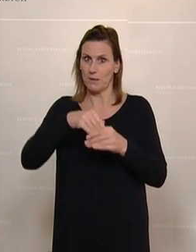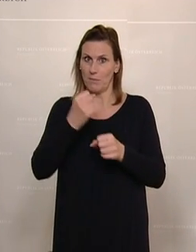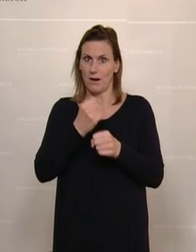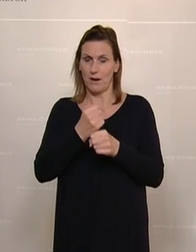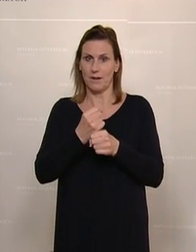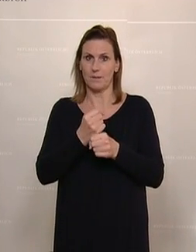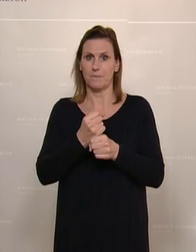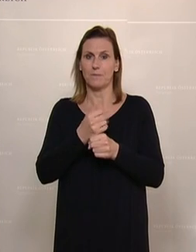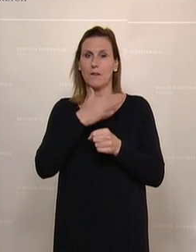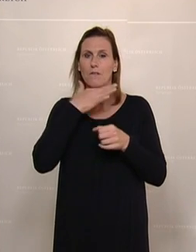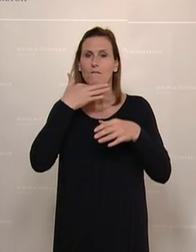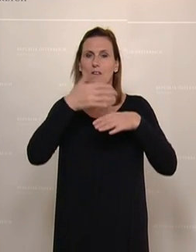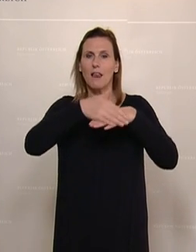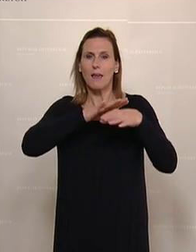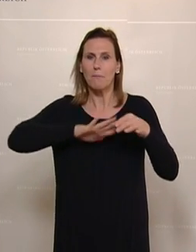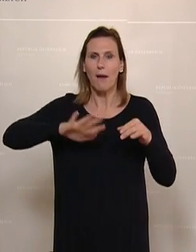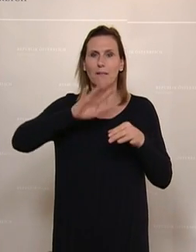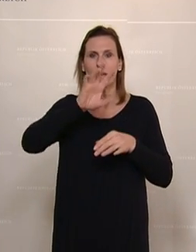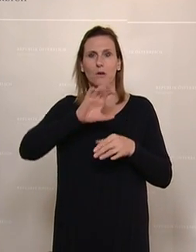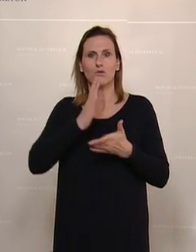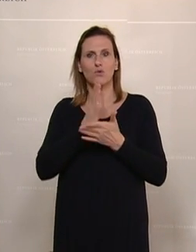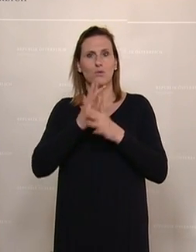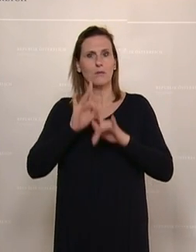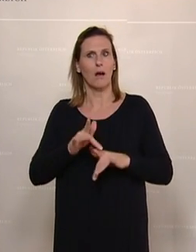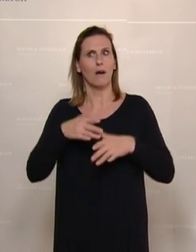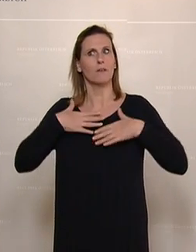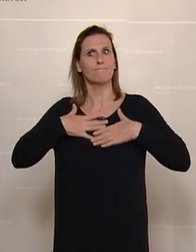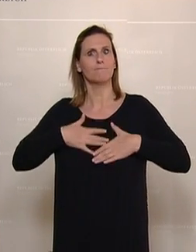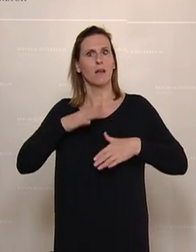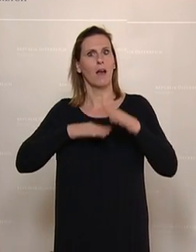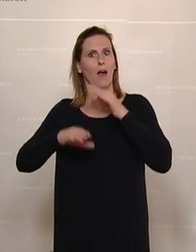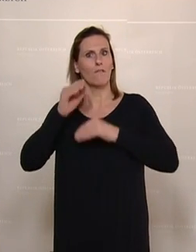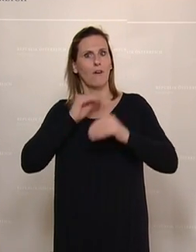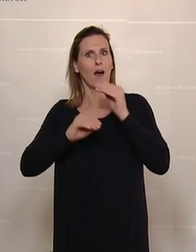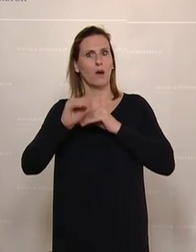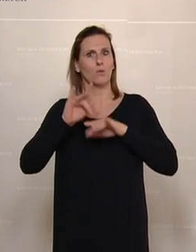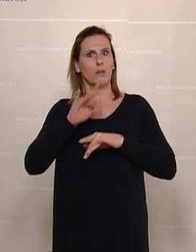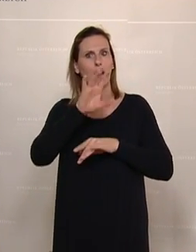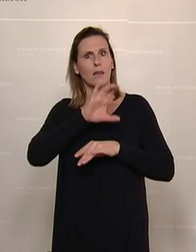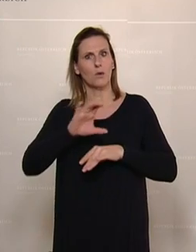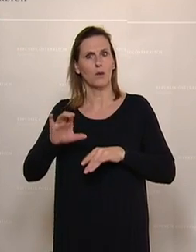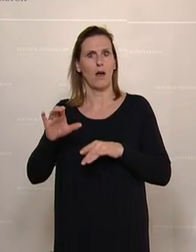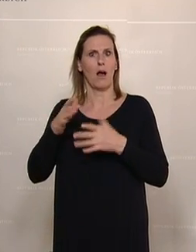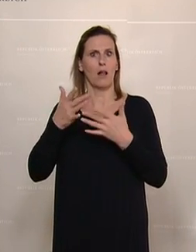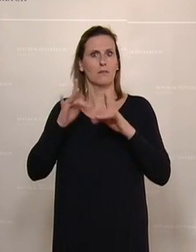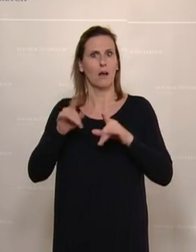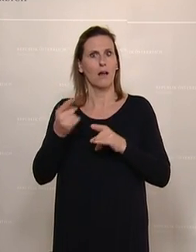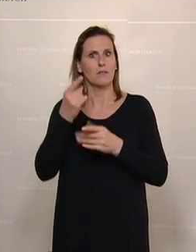Viele Gemeinden und Regionen haben schon Erfahrung mit regionalen und lokalen